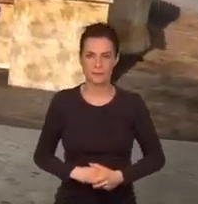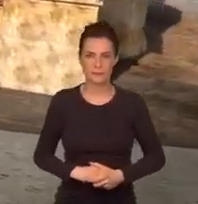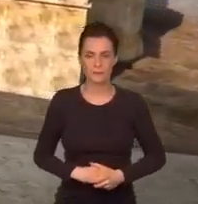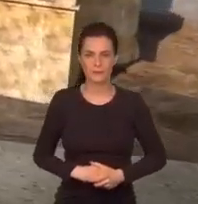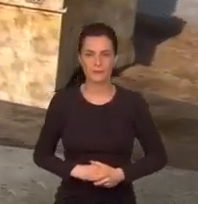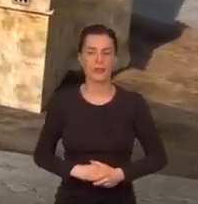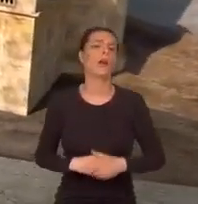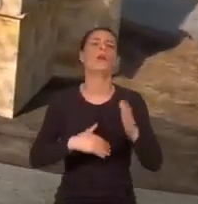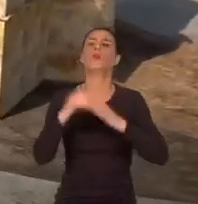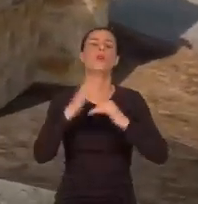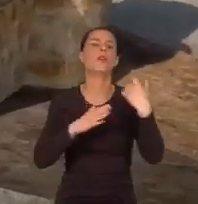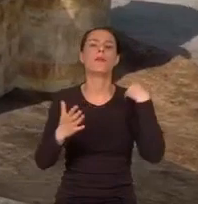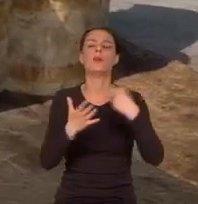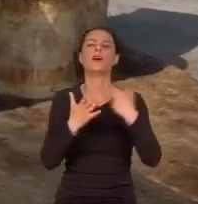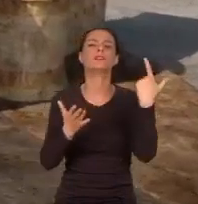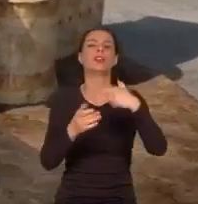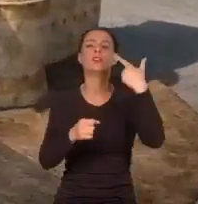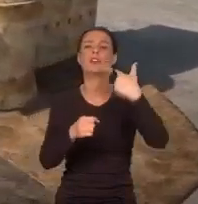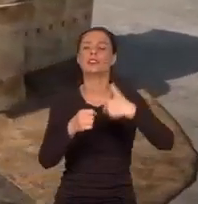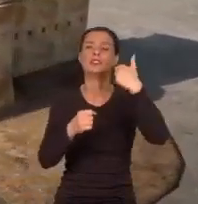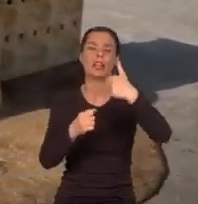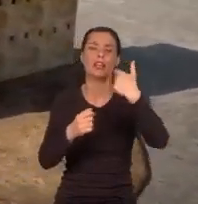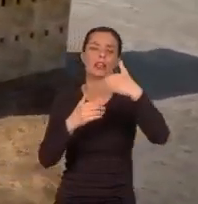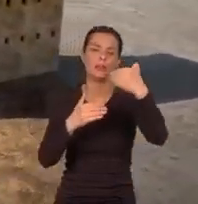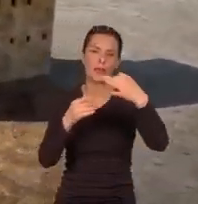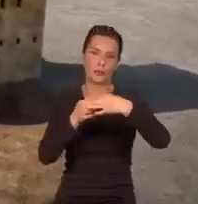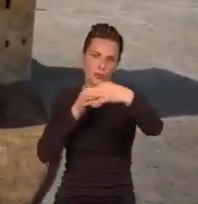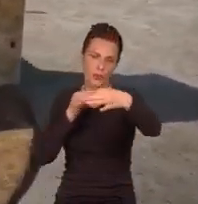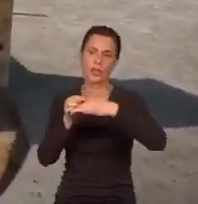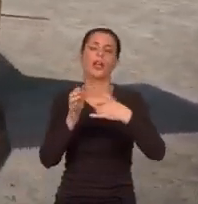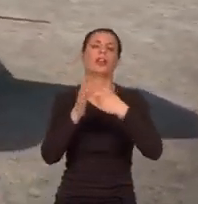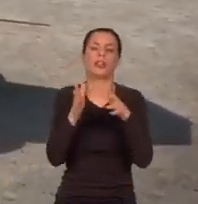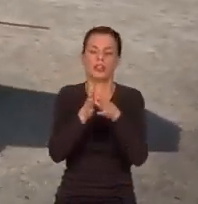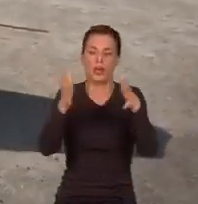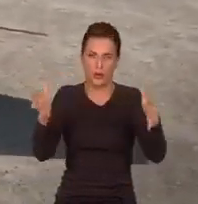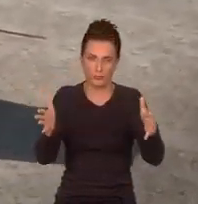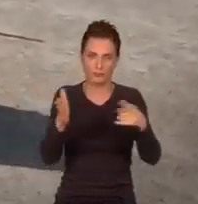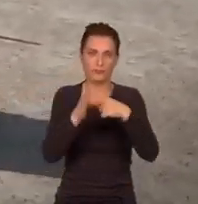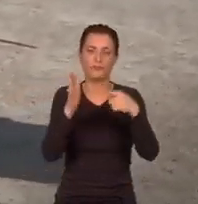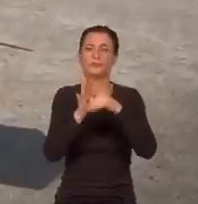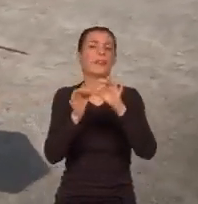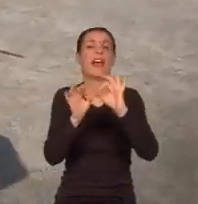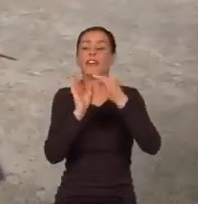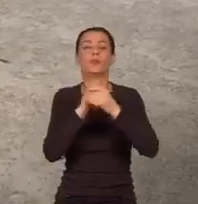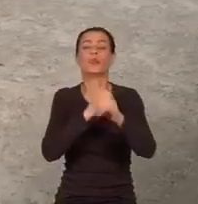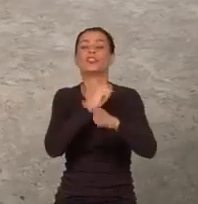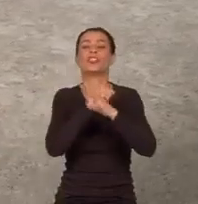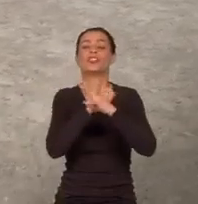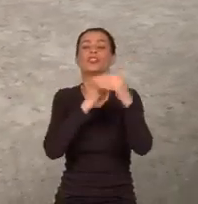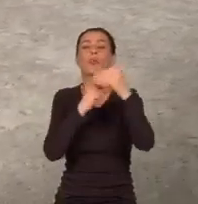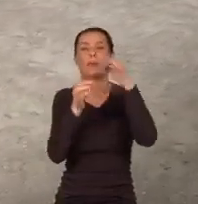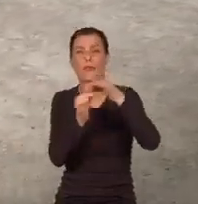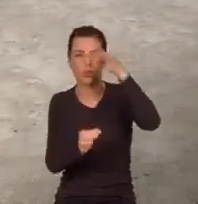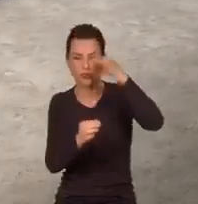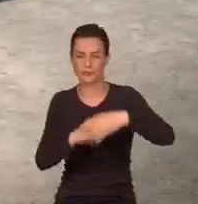Budowla miała 120 metrów długości i 66 szerokości, a transept sięgał 90 metrów.